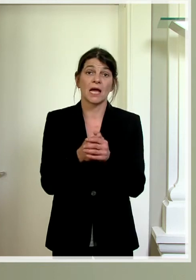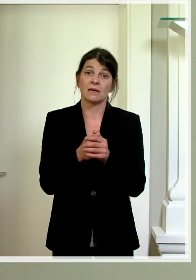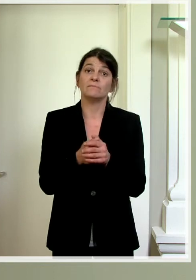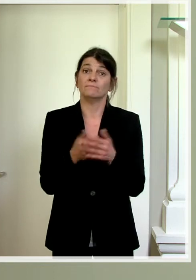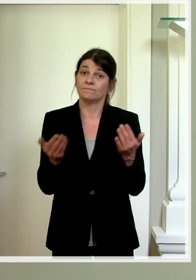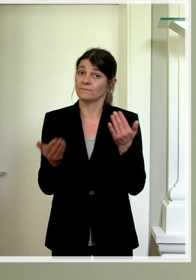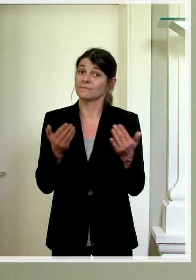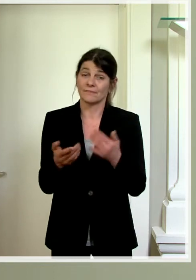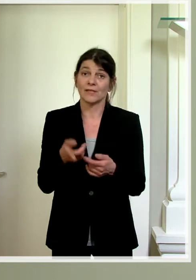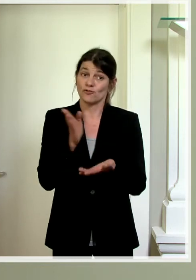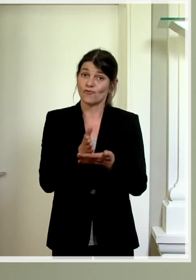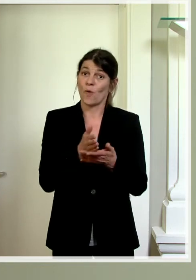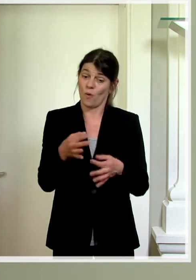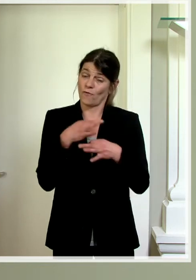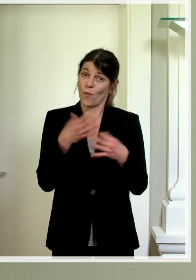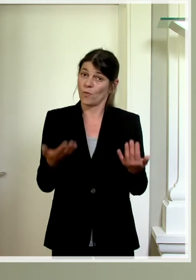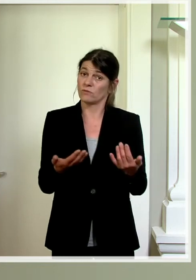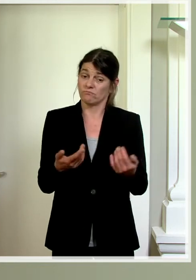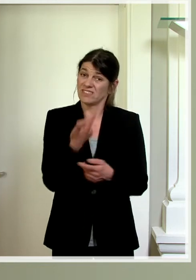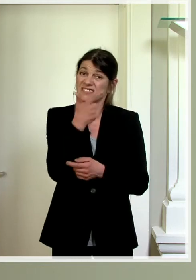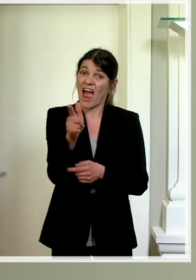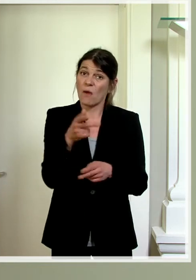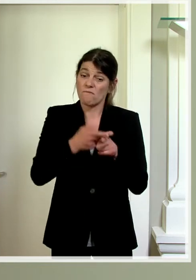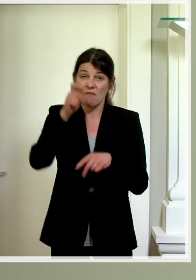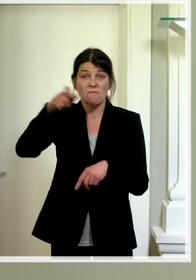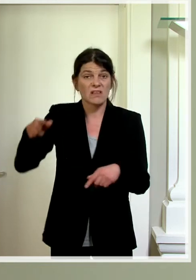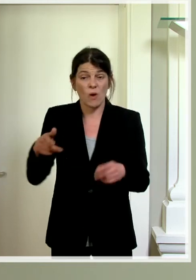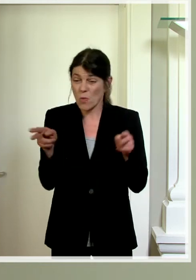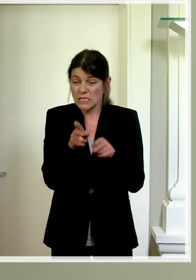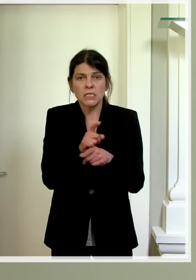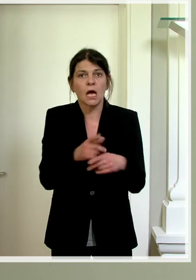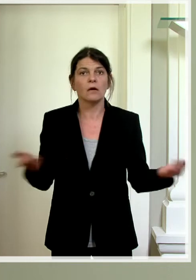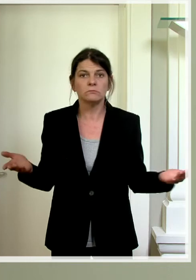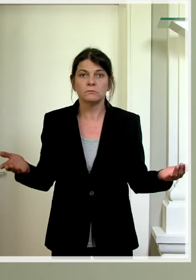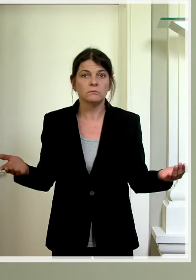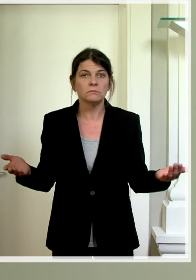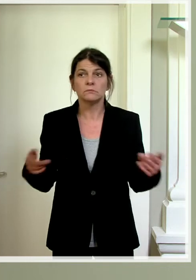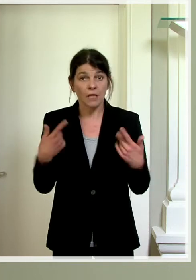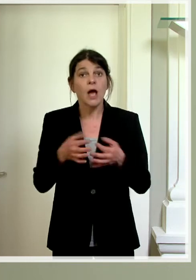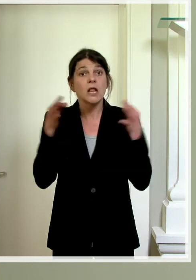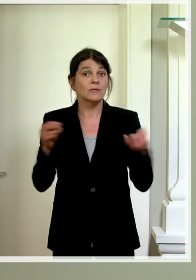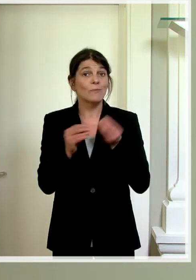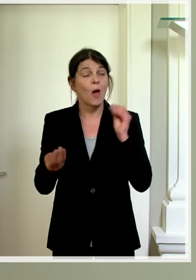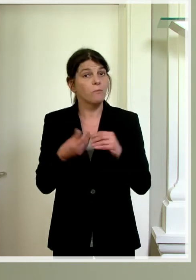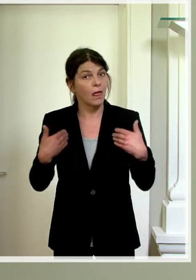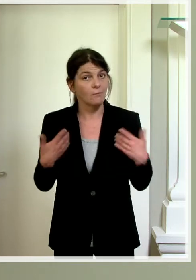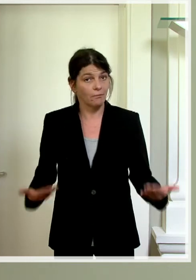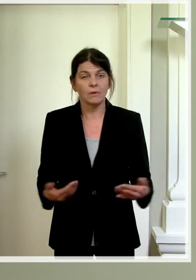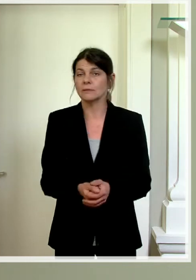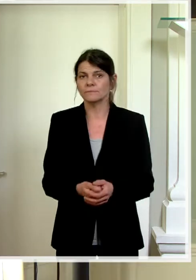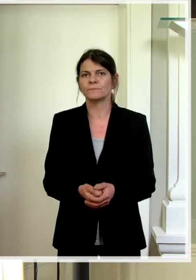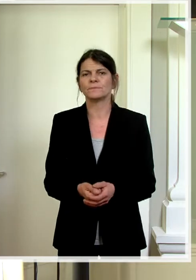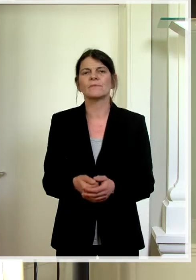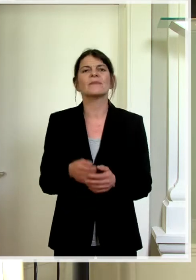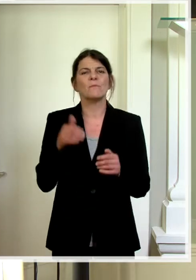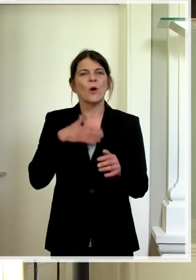ist eben schon, zum Beispiel für uns werden 200 Ansteckungen in so kurzer Zeit, doch eben ein ziemliches Problem. Man muss